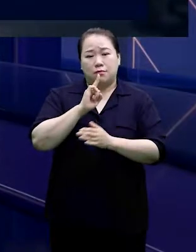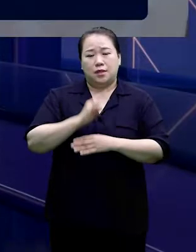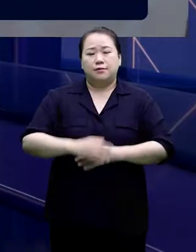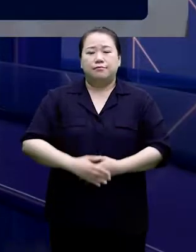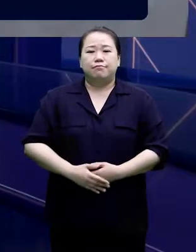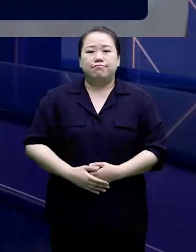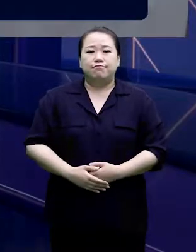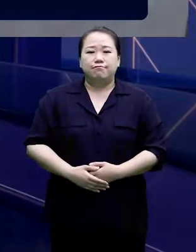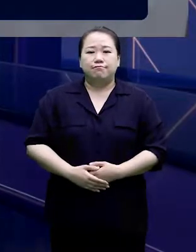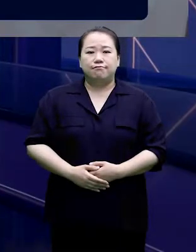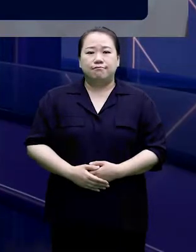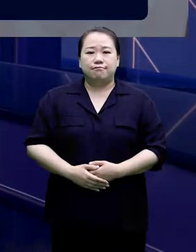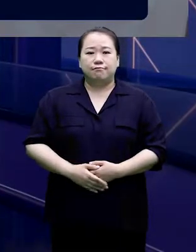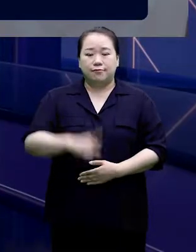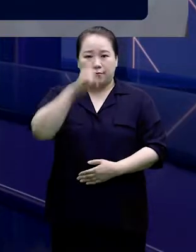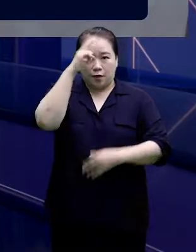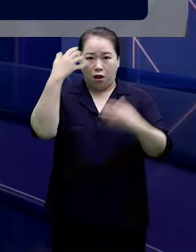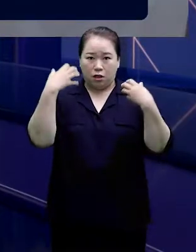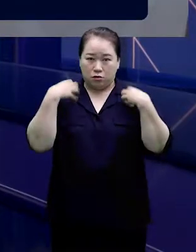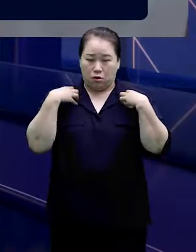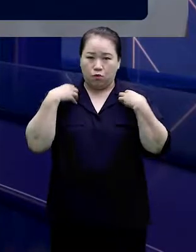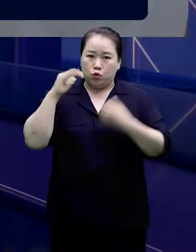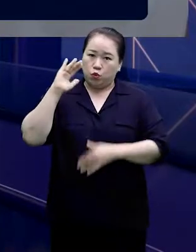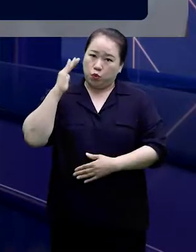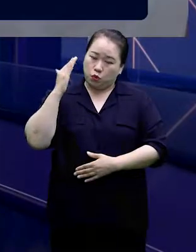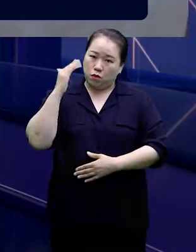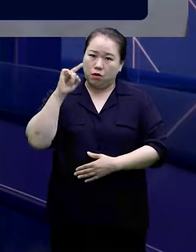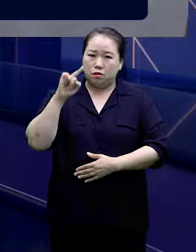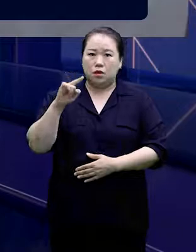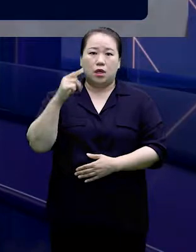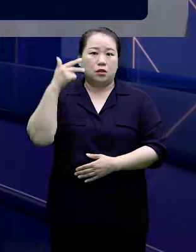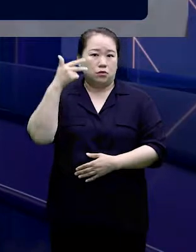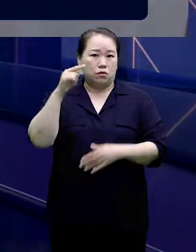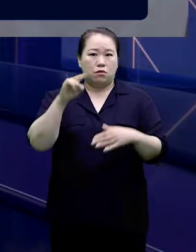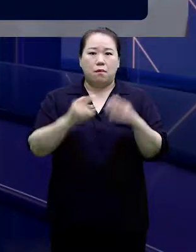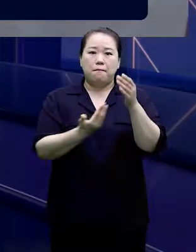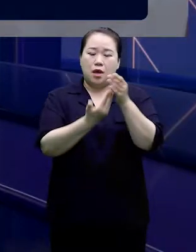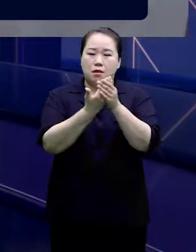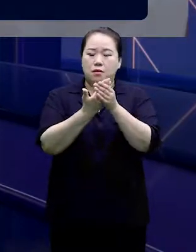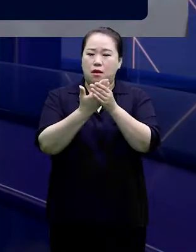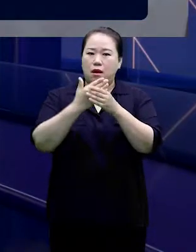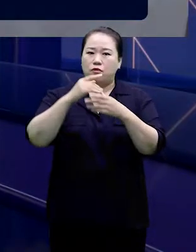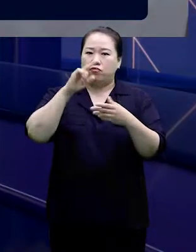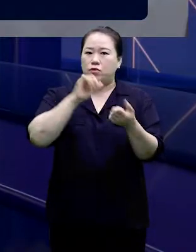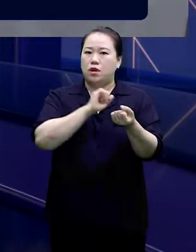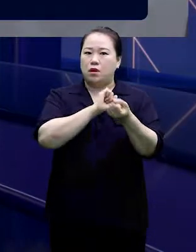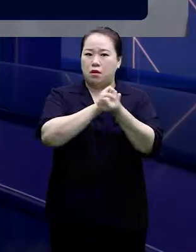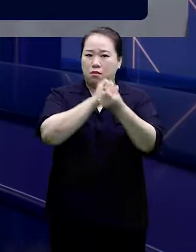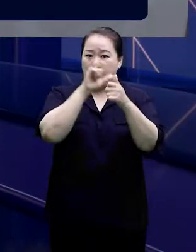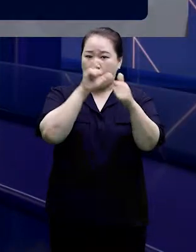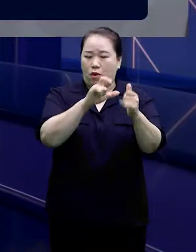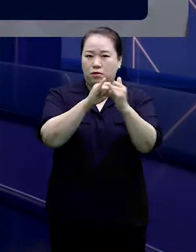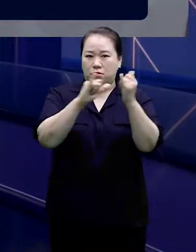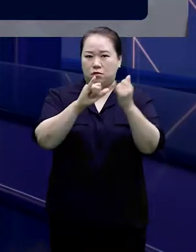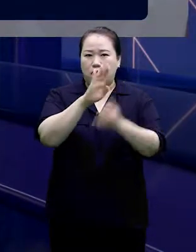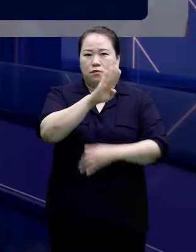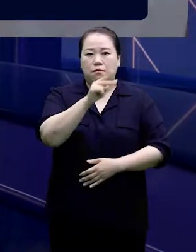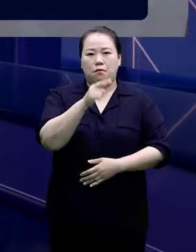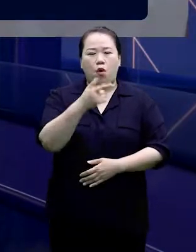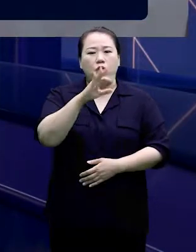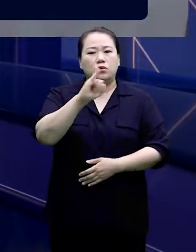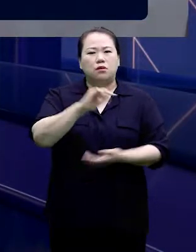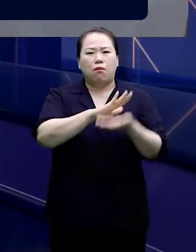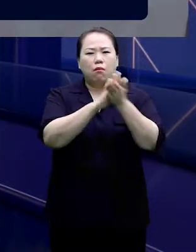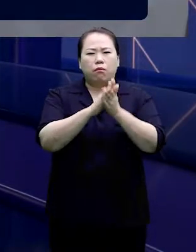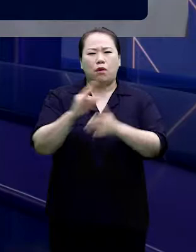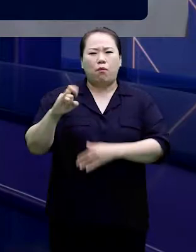정부는 최근 한 주간 발생한 국내 확진자 중 변이 바이러스가 98.8%였고 그